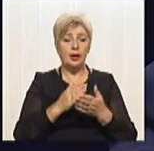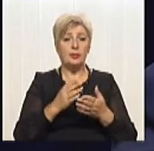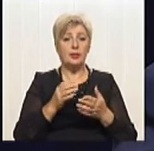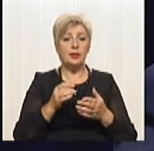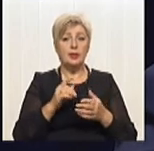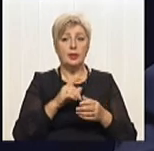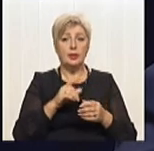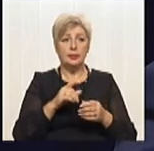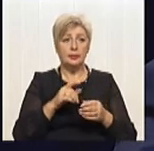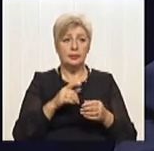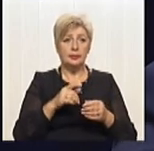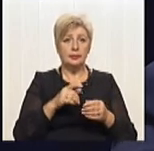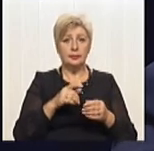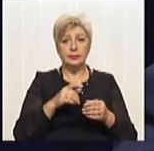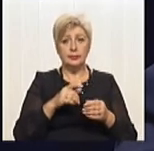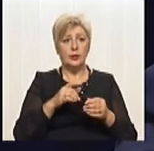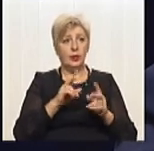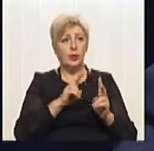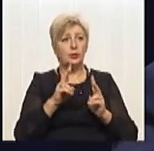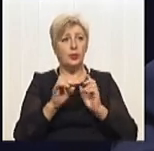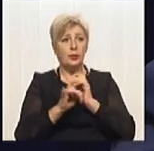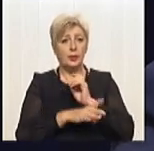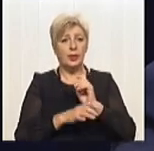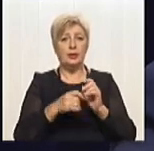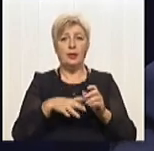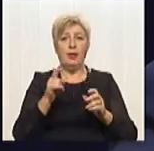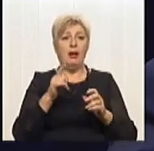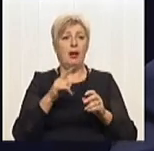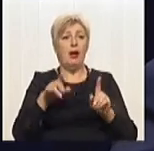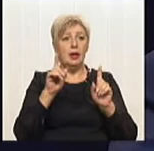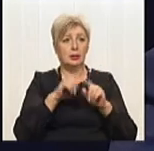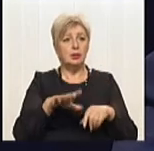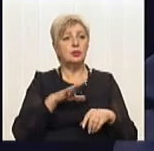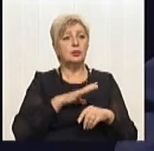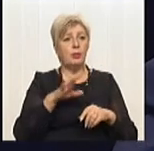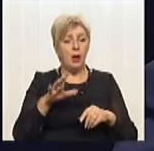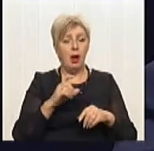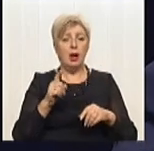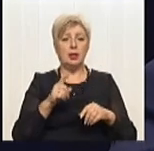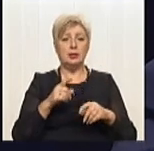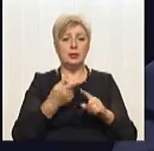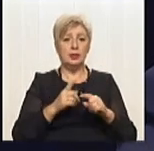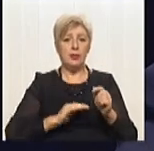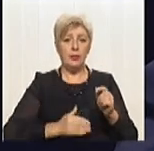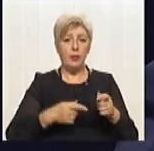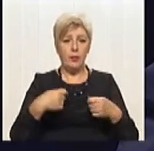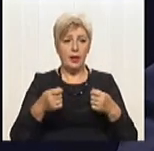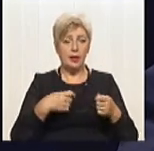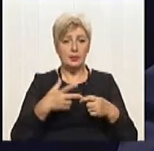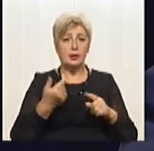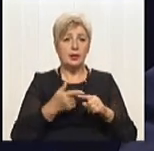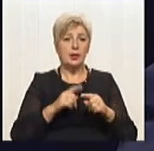заможніх людей, які готові платити вищу ціну, ми датуємо бізнес, який, в принципі, на цьому заробляє сверх